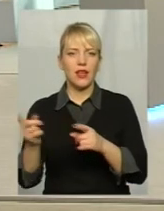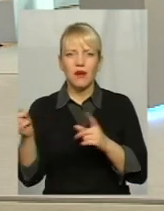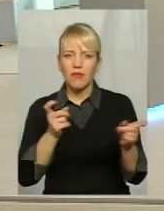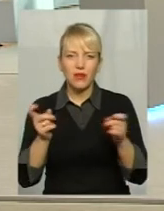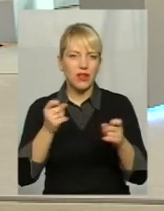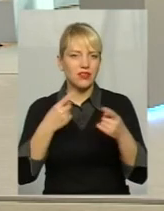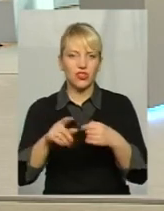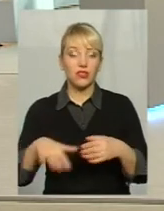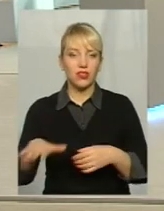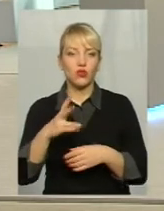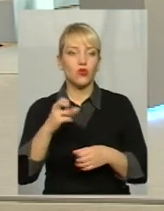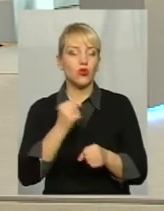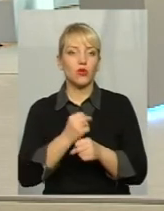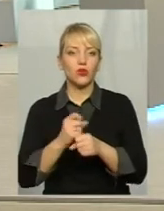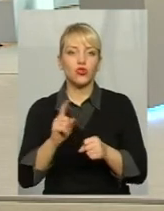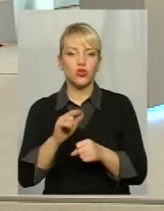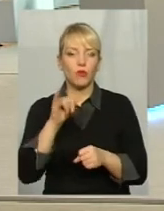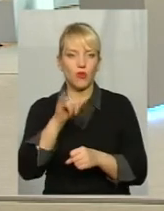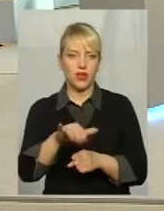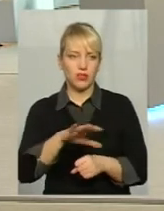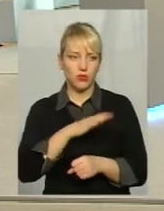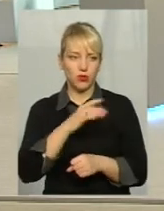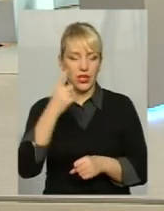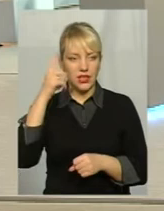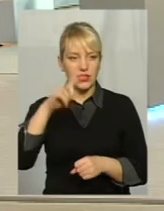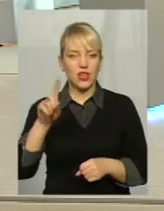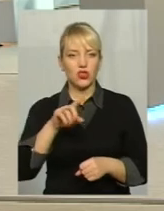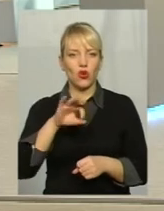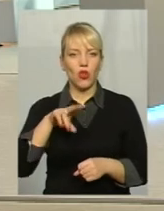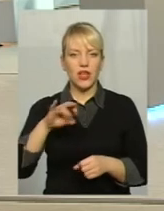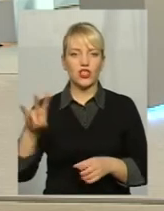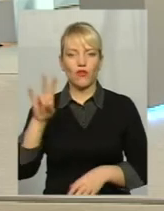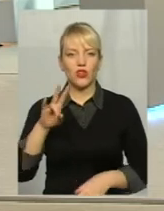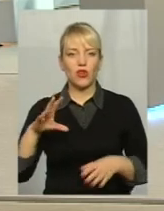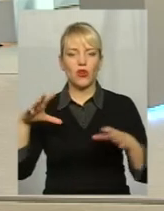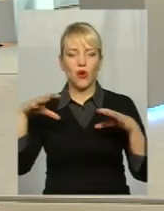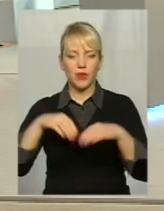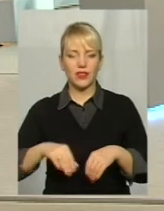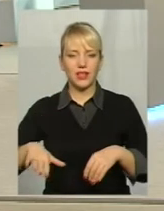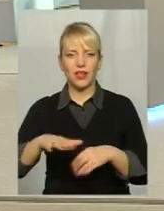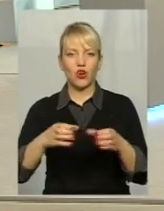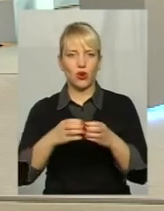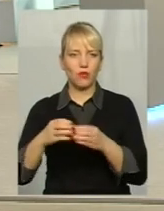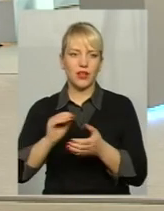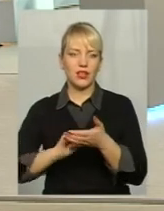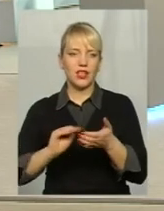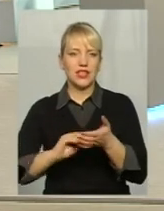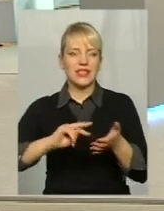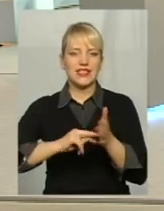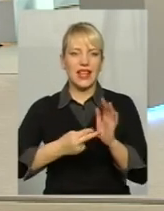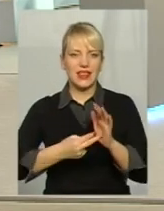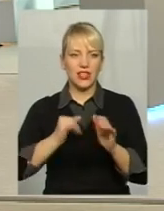з інших територій Але робіть, щоб вони були у вас Знаю, що, пане Олеже, Новошицька в'єнна тергромада вже написала ту стратегію